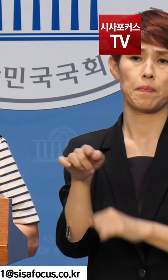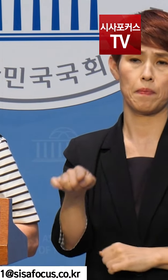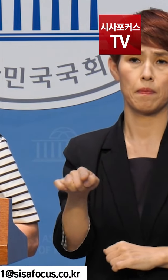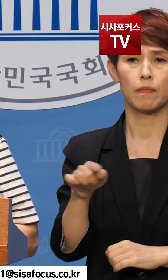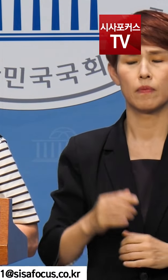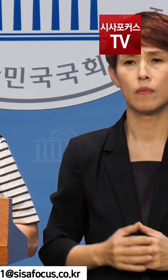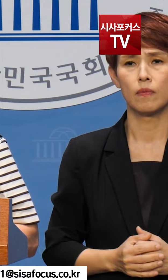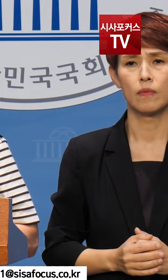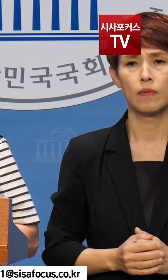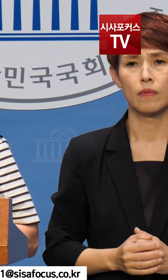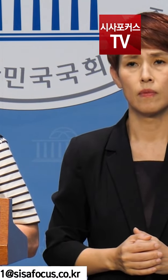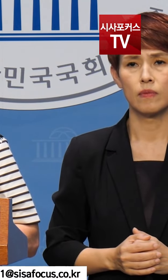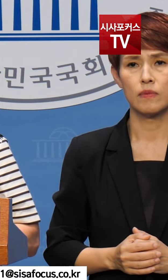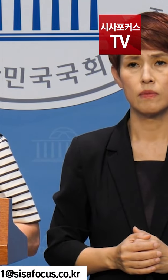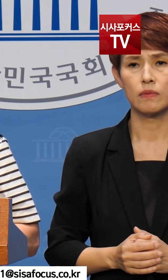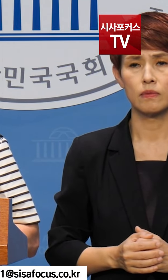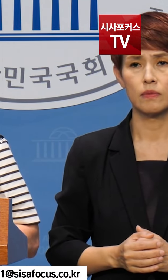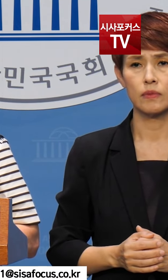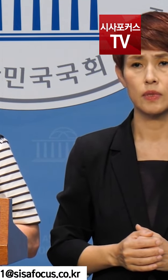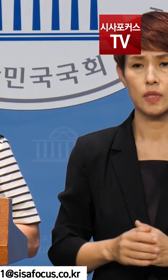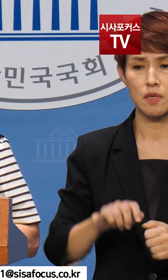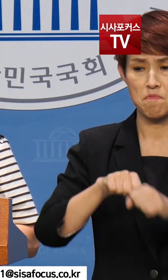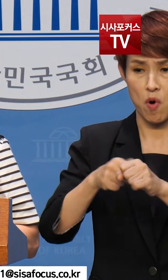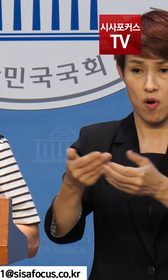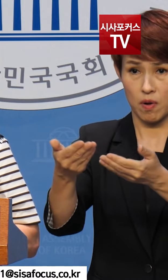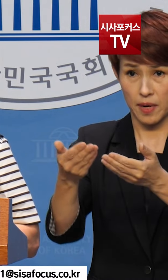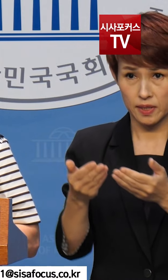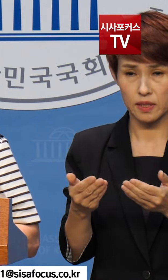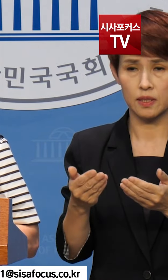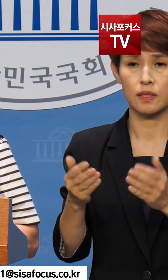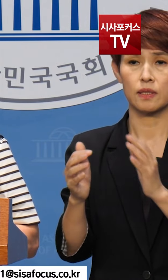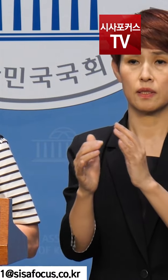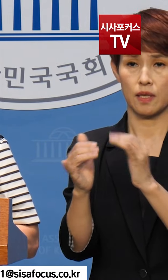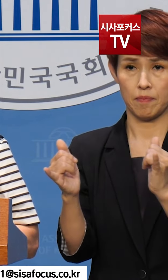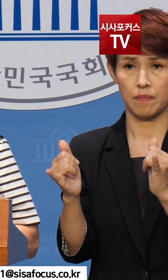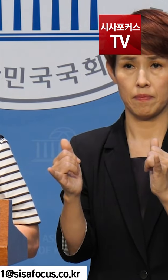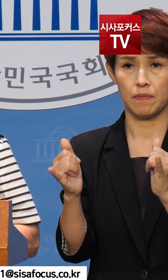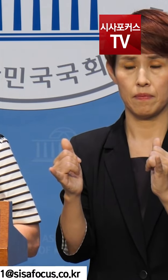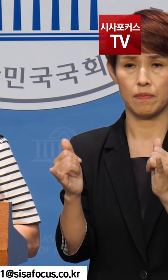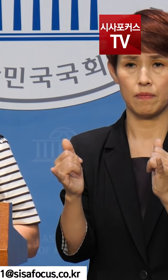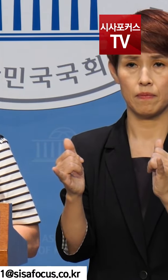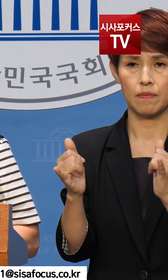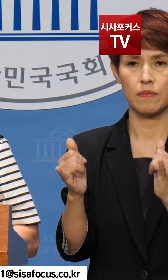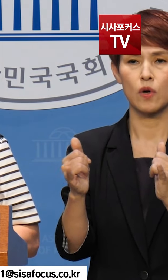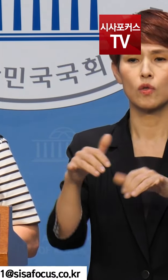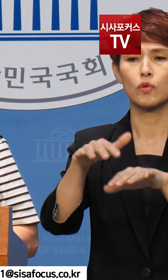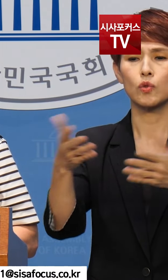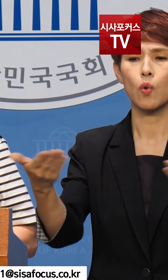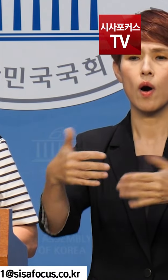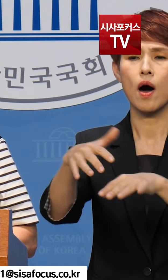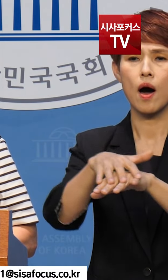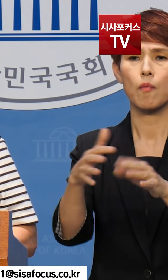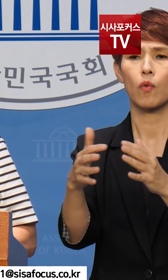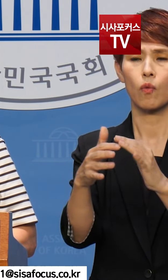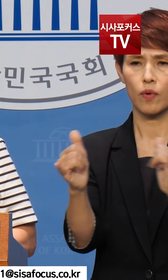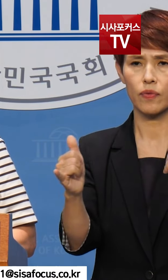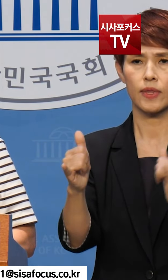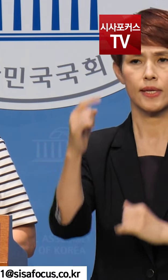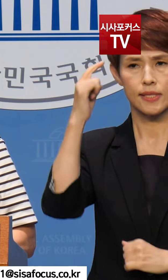지금 중징계를 받은 전현직 임원 전임자들이야말로 조합원의 의견과